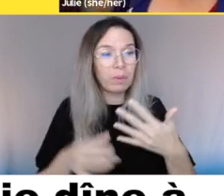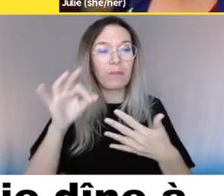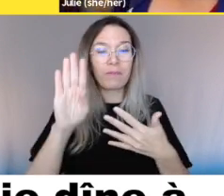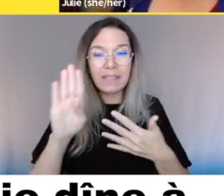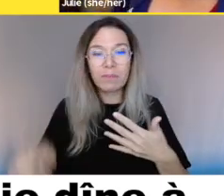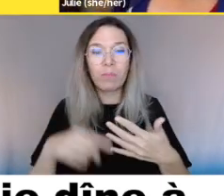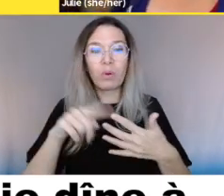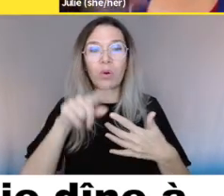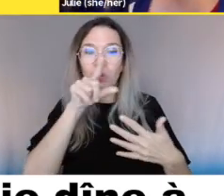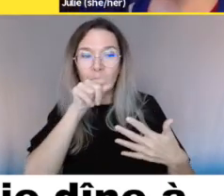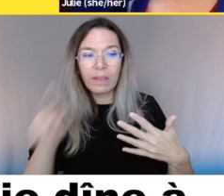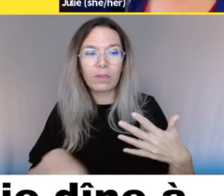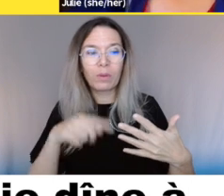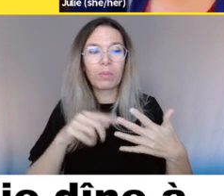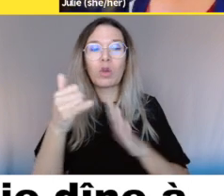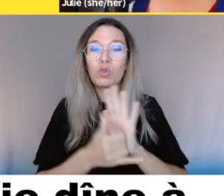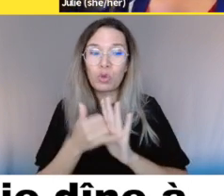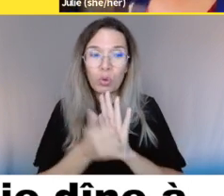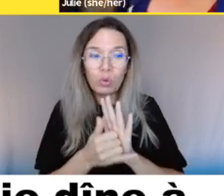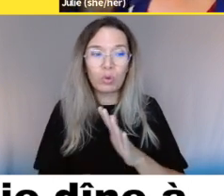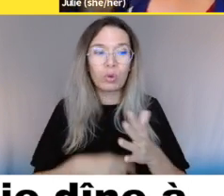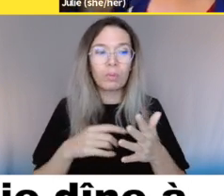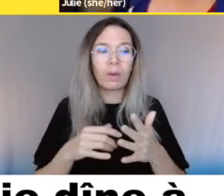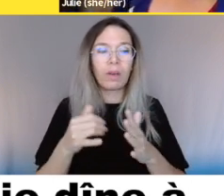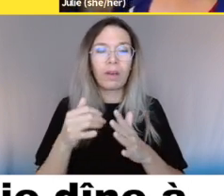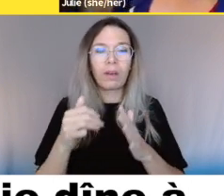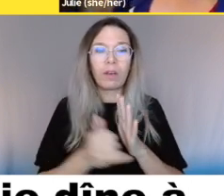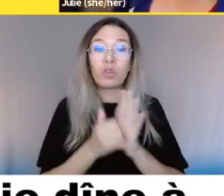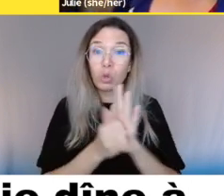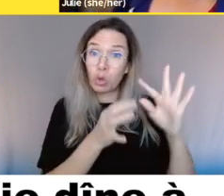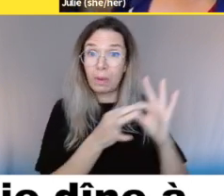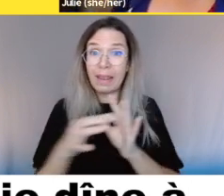non, ça c'est la Charte aux droits de Commission canadienne des droits de la personne.